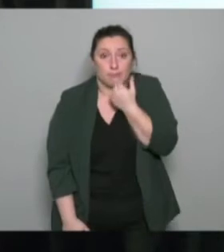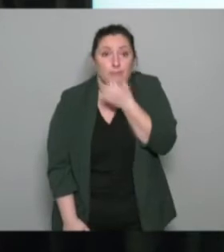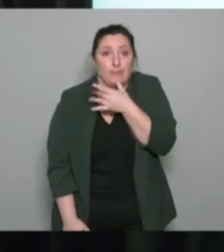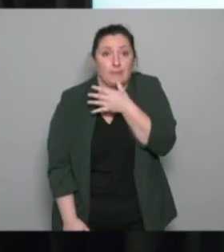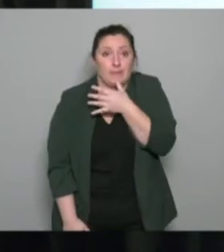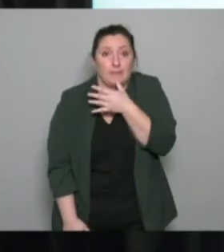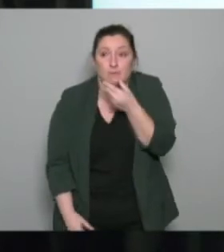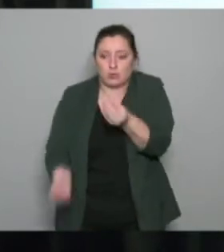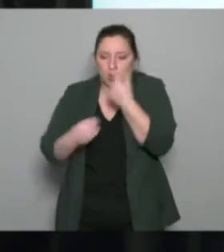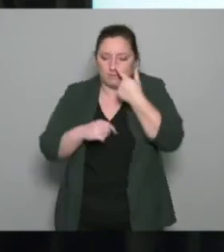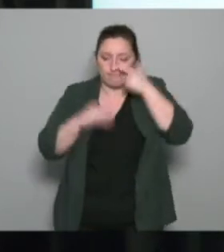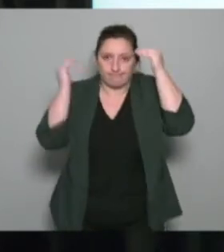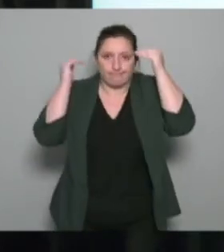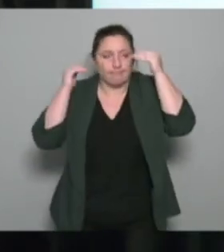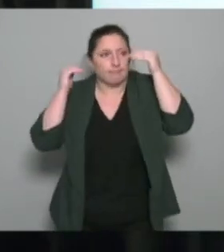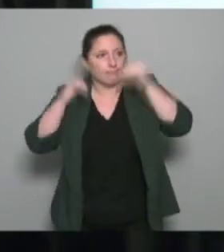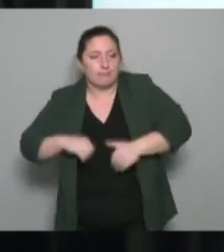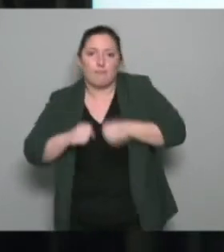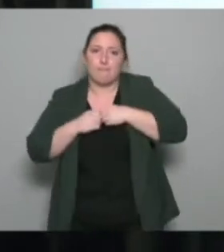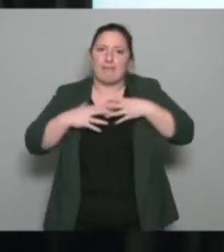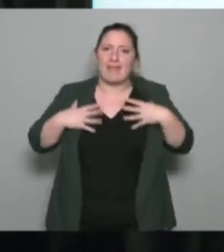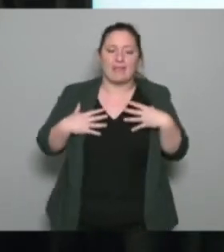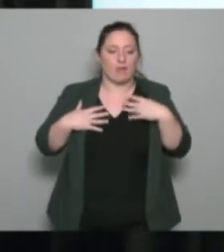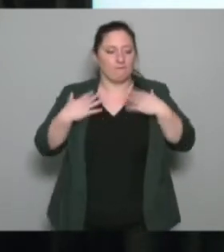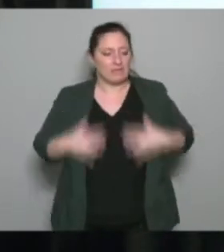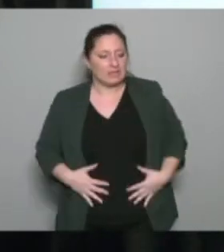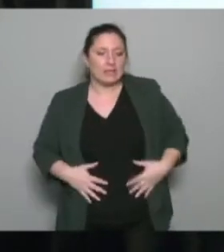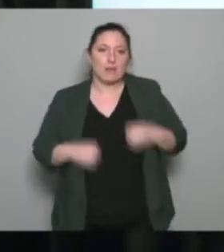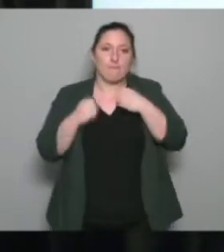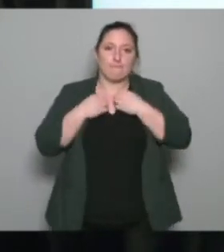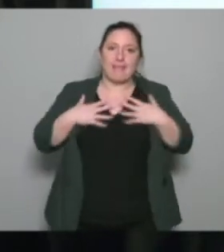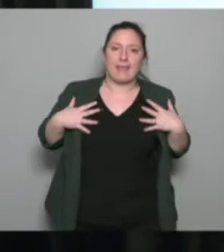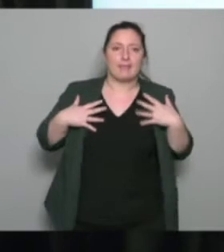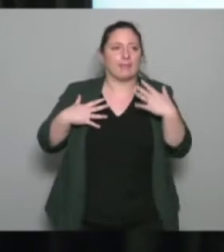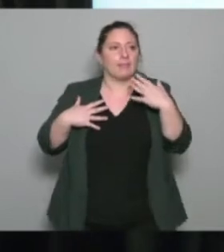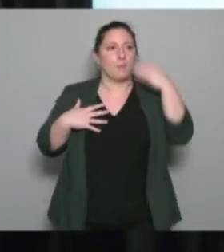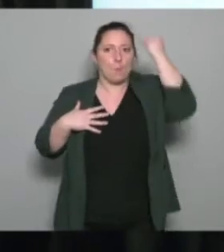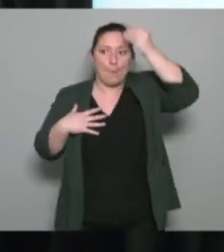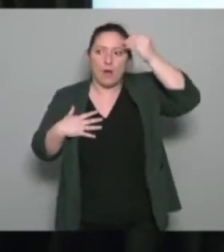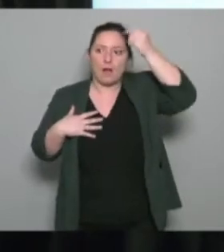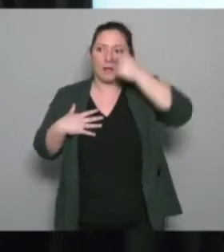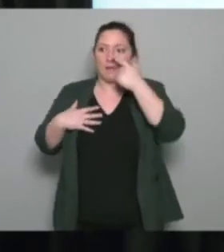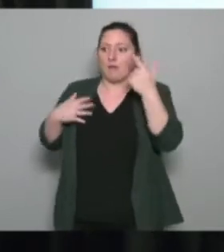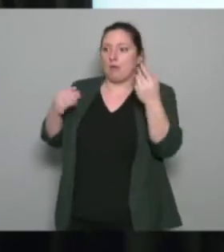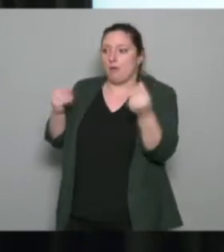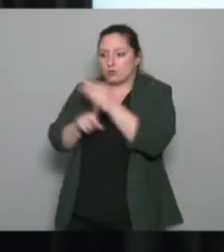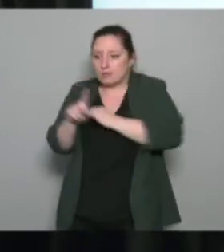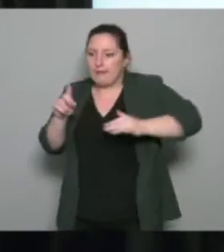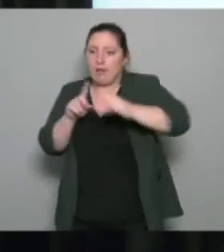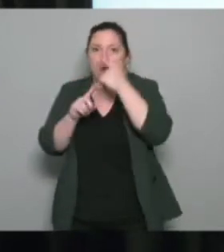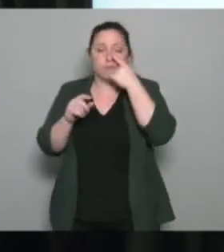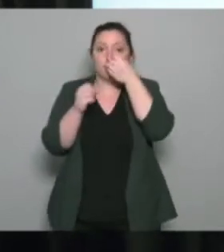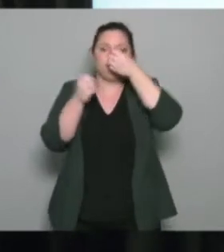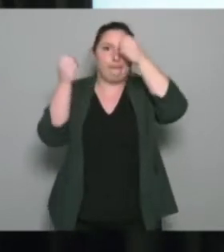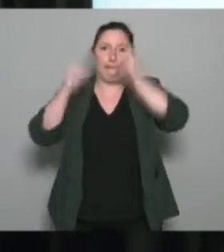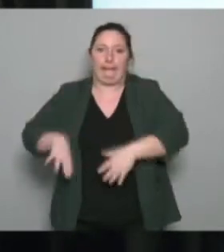le bien-être bien-être physique bien-être moral bien-être social parce que c'est la pratique sportive c'est tout ça c'est à la fois lorsqu